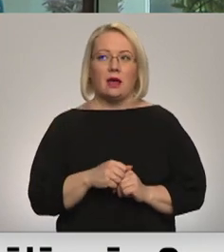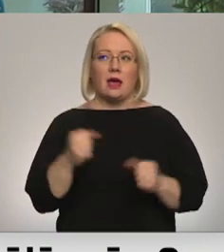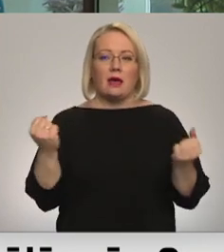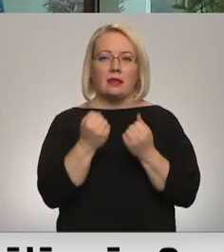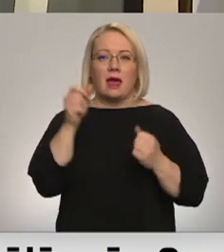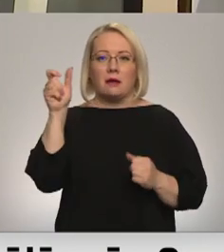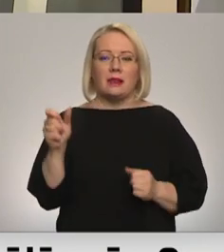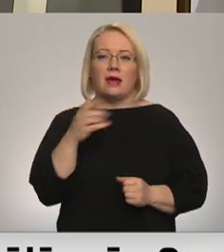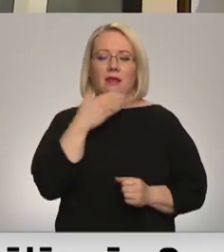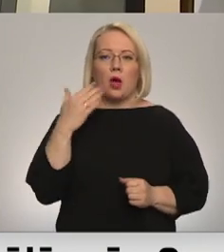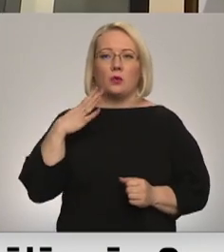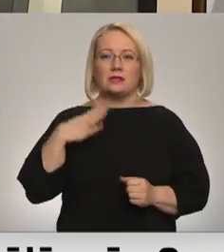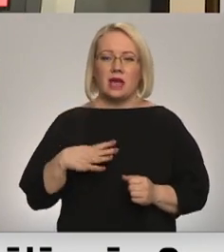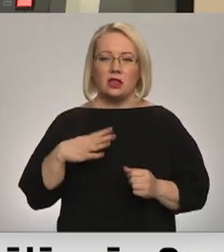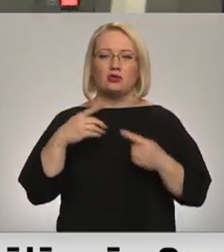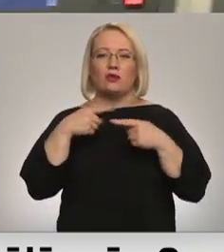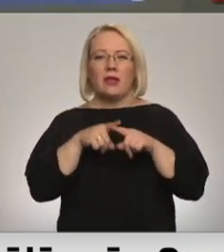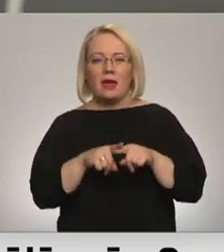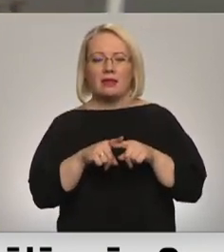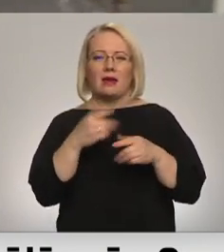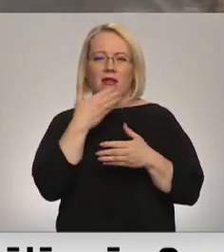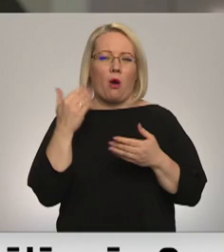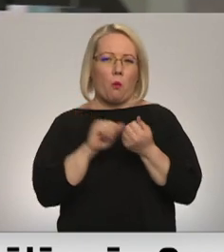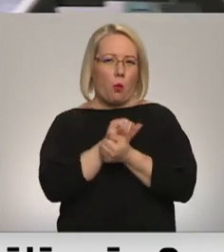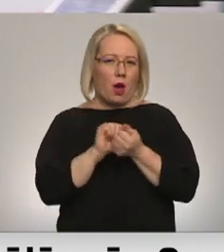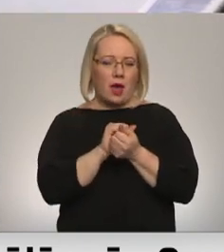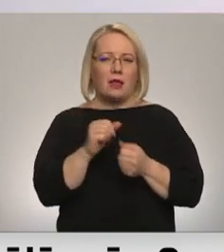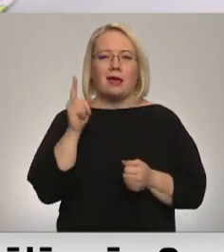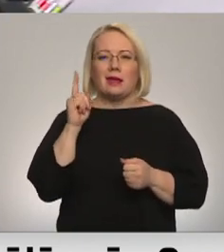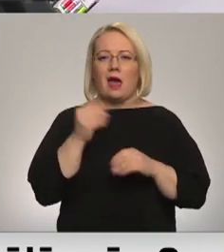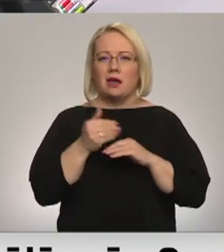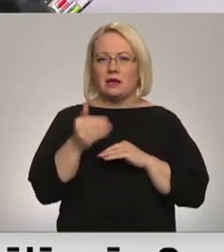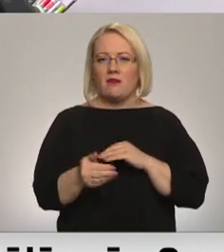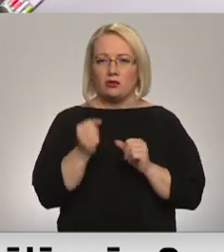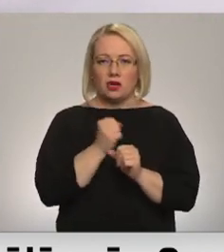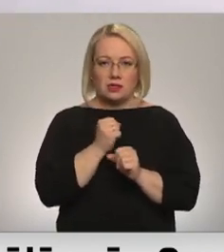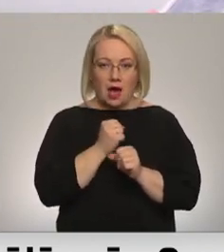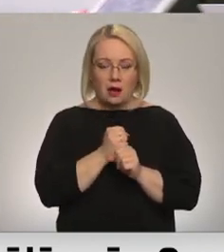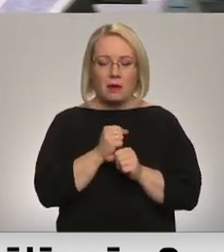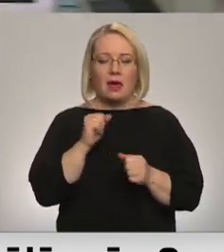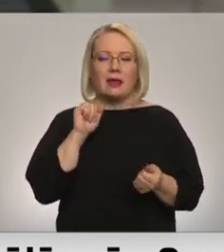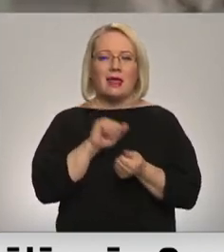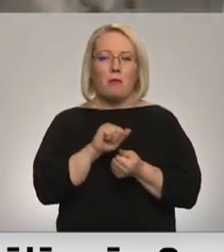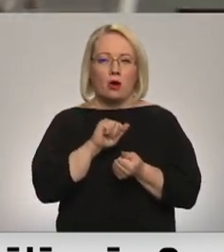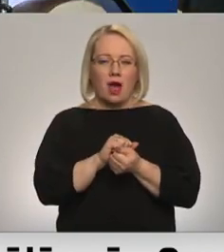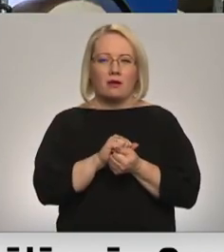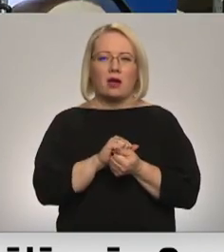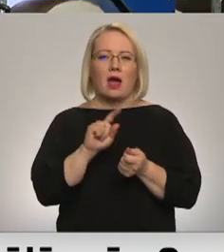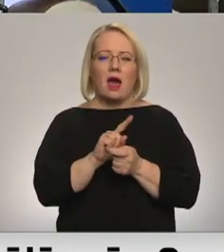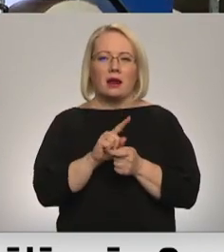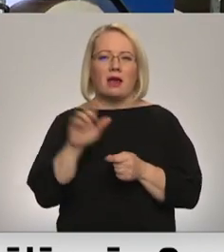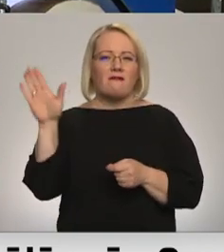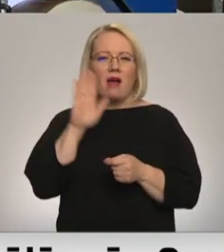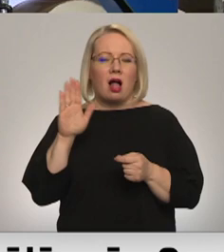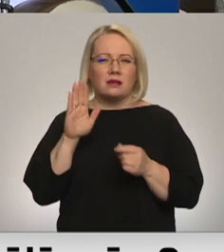Darbinieki nav cietuši, iekārtas un tēlpes nav bojātas, vienīgi aizkavējušies darbi. Mūkusalu tipogrāfijā tiek drukāti Nacionālu